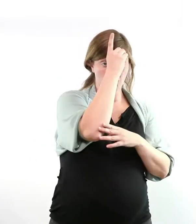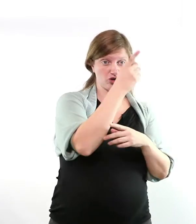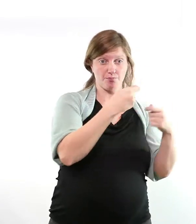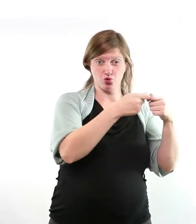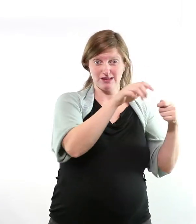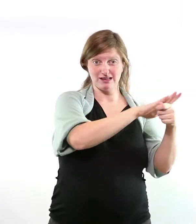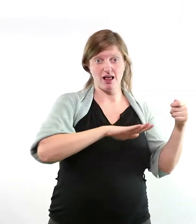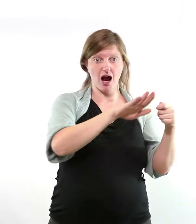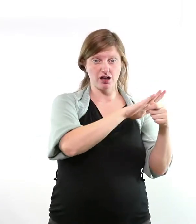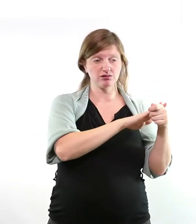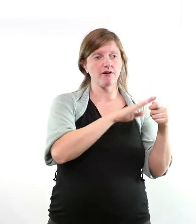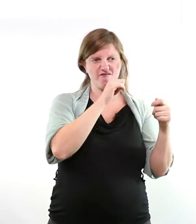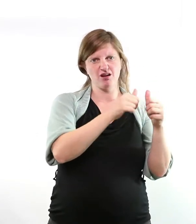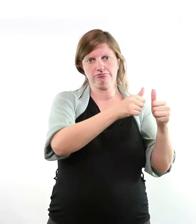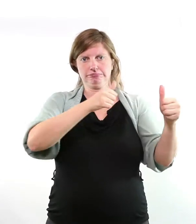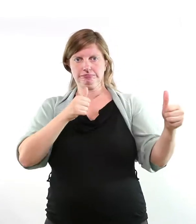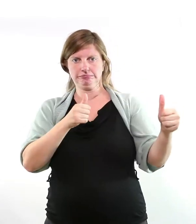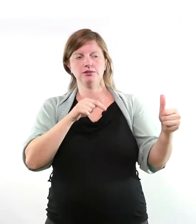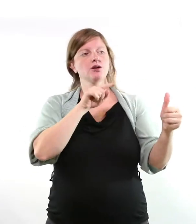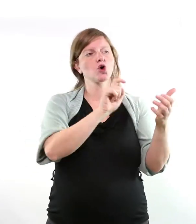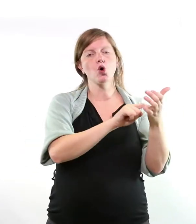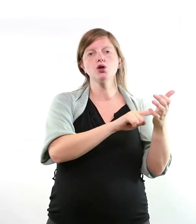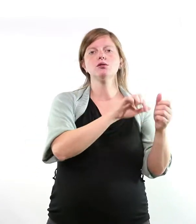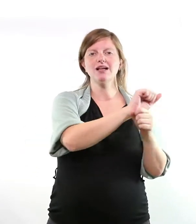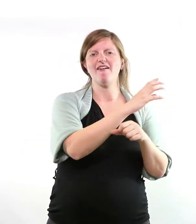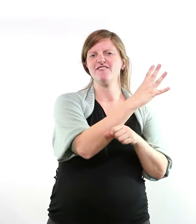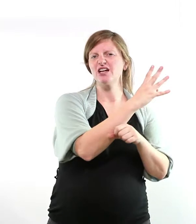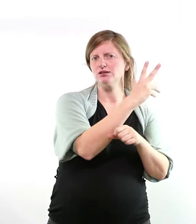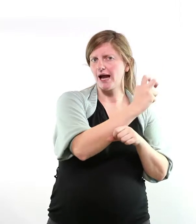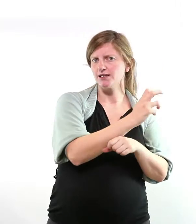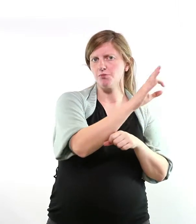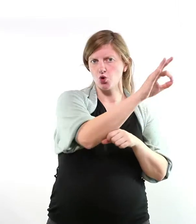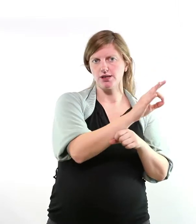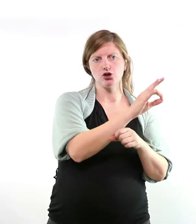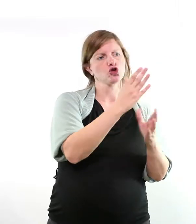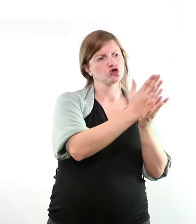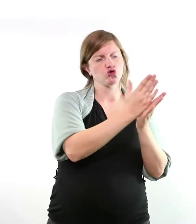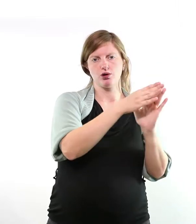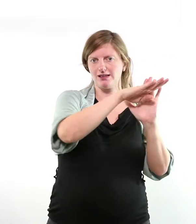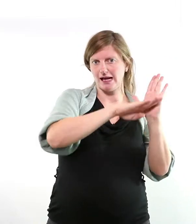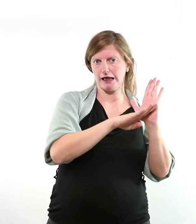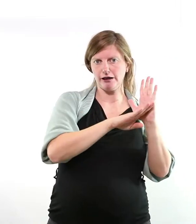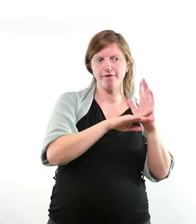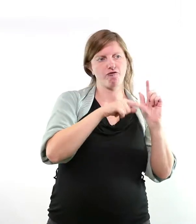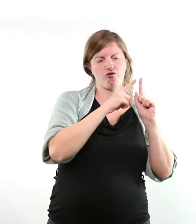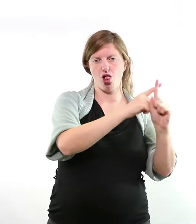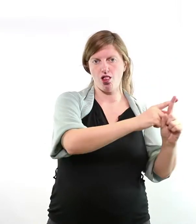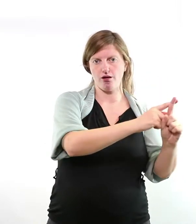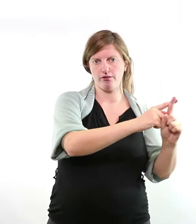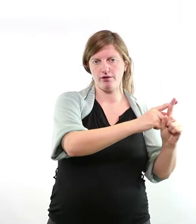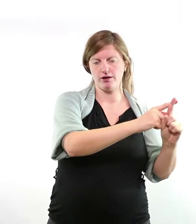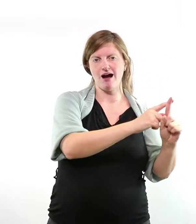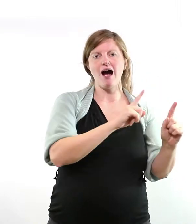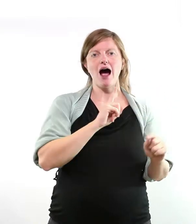Aber wir liegen doch immer noch deutlich hinter dem Stand der alten Länder. Dort sind immerhin 34 Prozent der Unternehmen